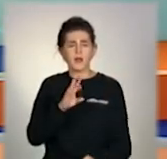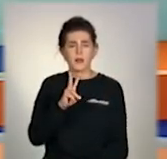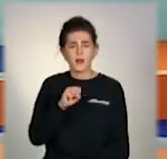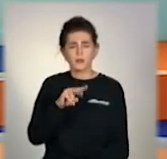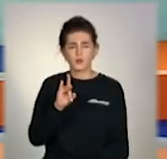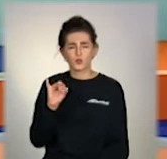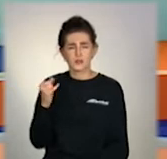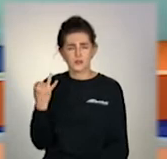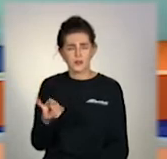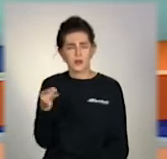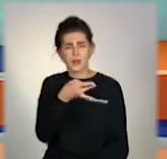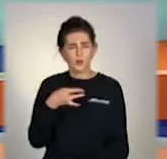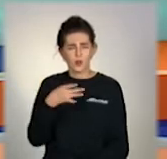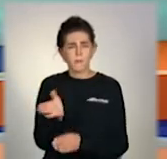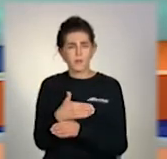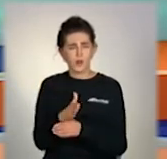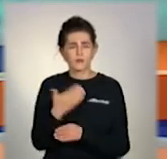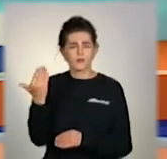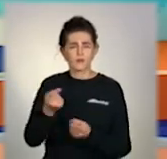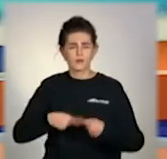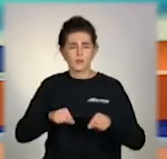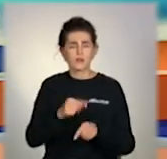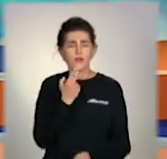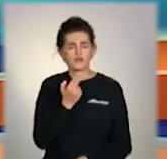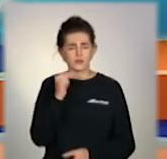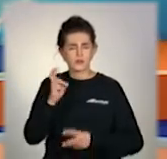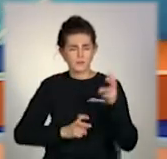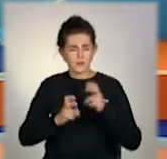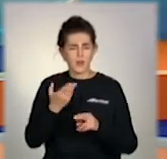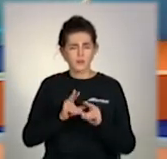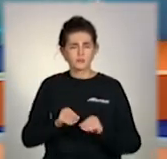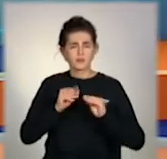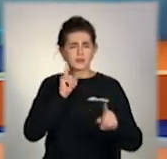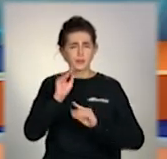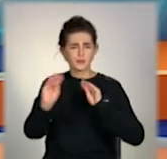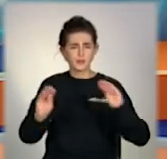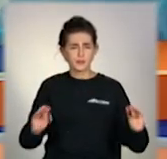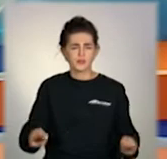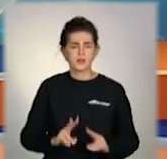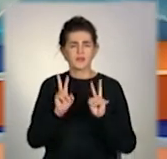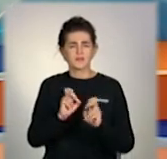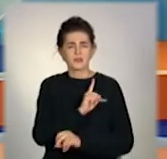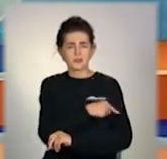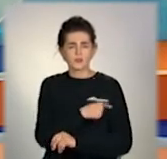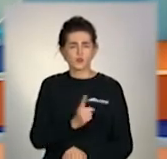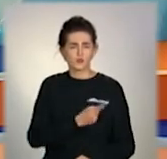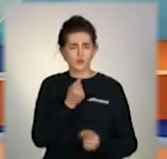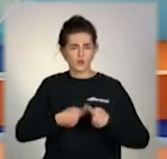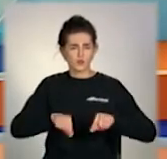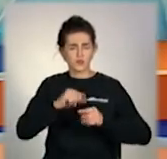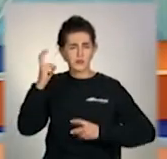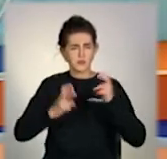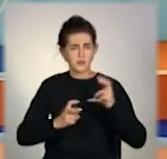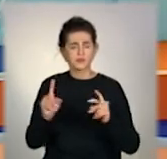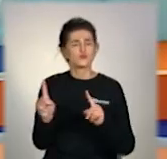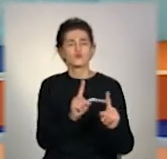Медкомбінат імені Ілліча продовжує реалізовувати проєкт із озеленення санітарно-захисної зони підприємства. Що